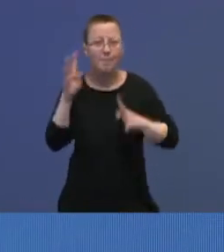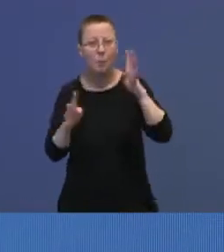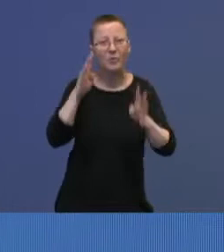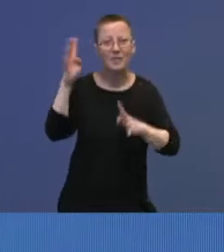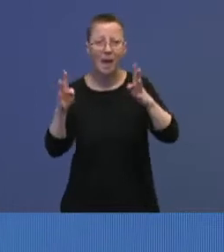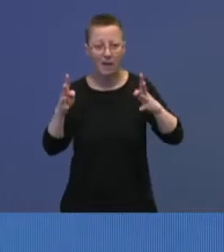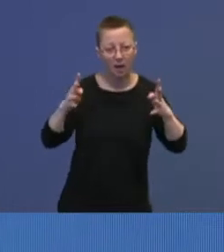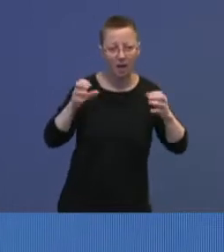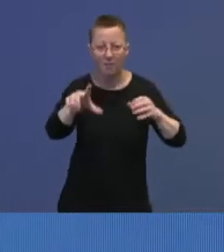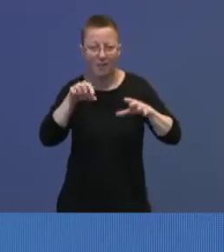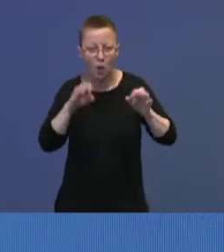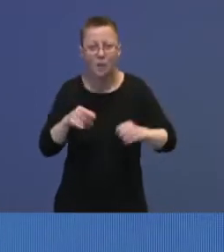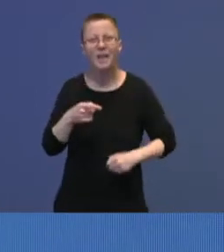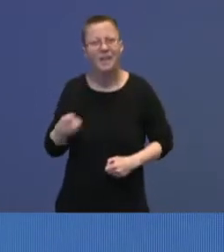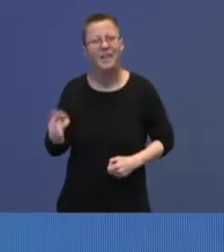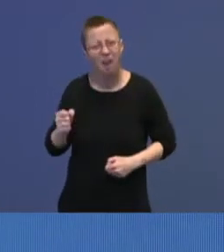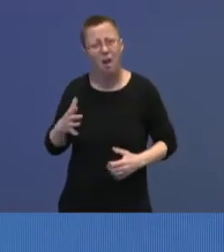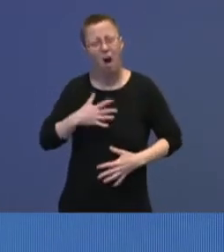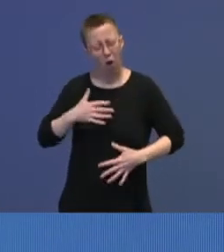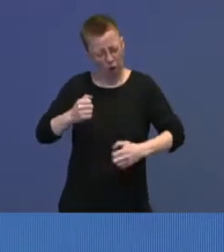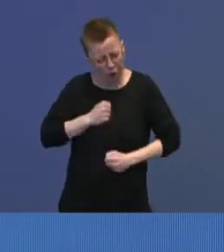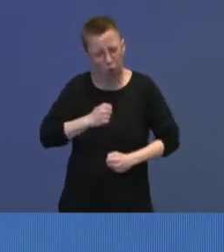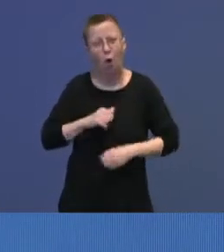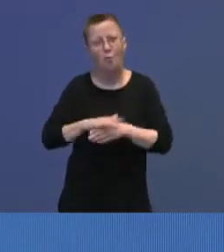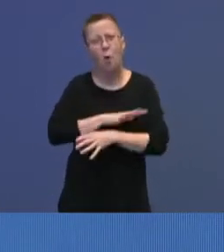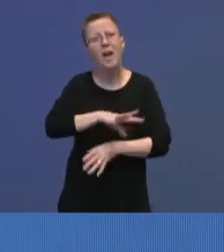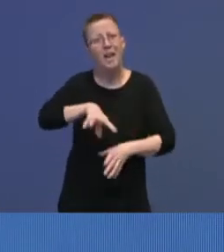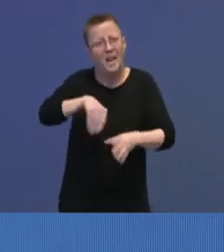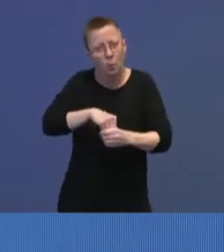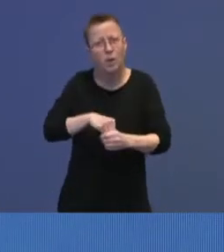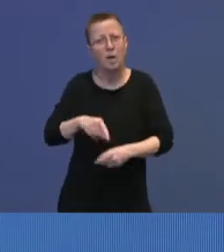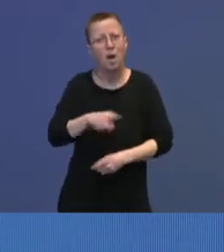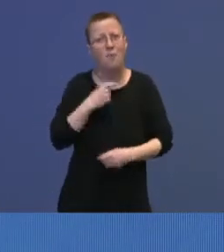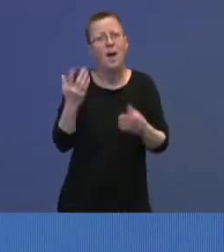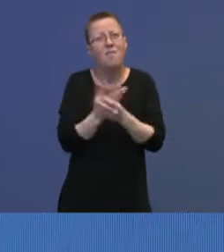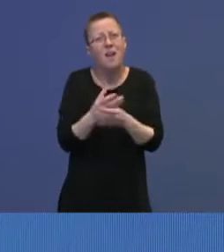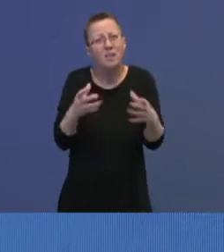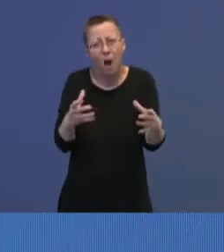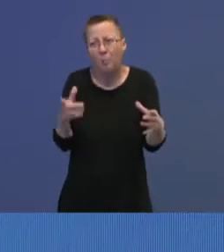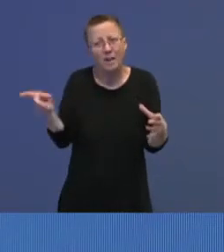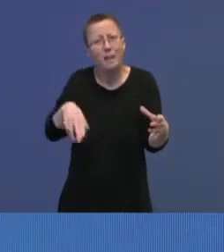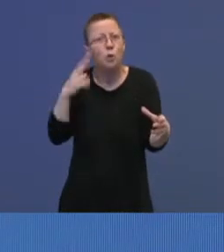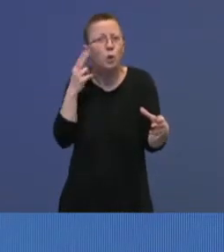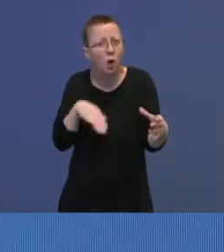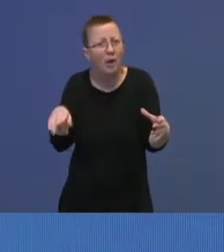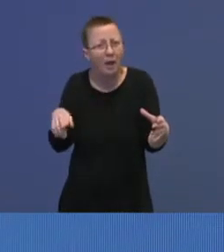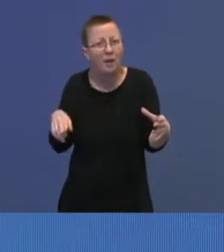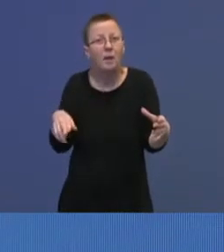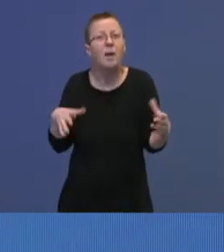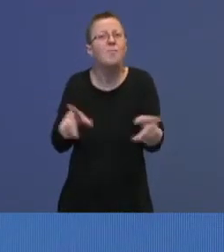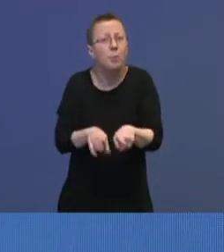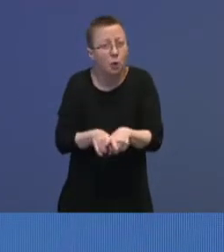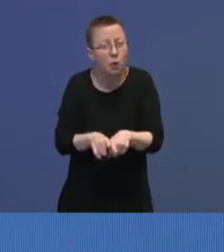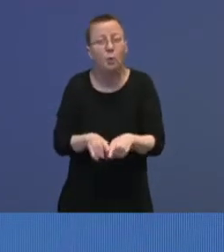De skal ha det trygt å bli inkludert i vårt fellesskap mens de er her. Hva betyr det? La meg nevne tre